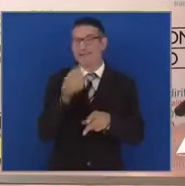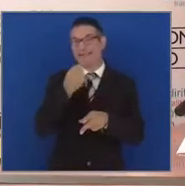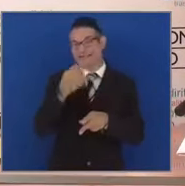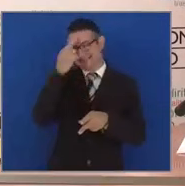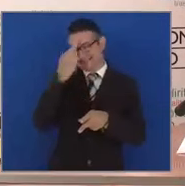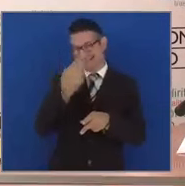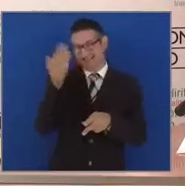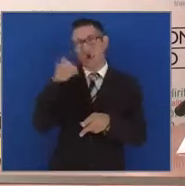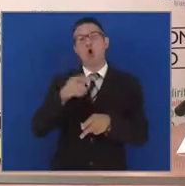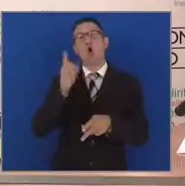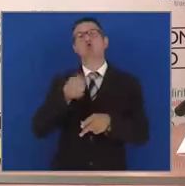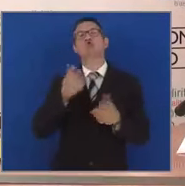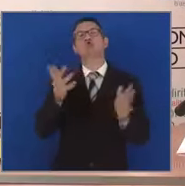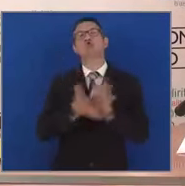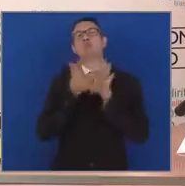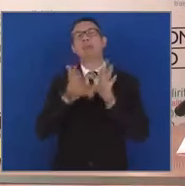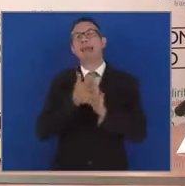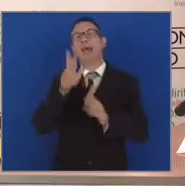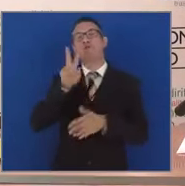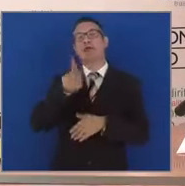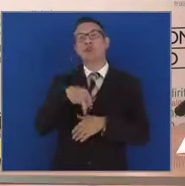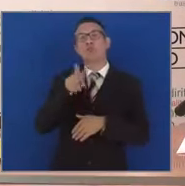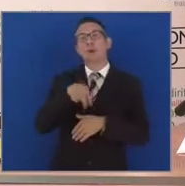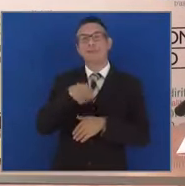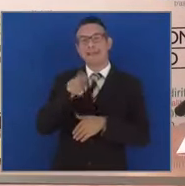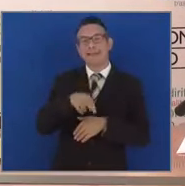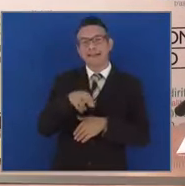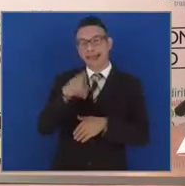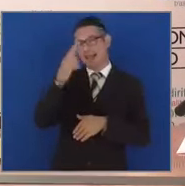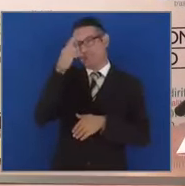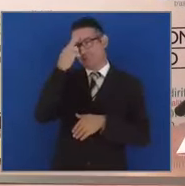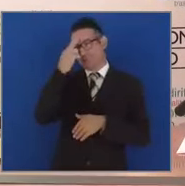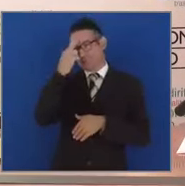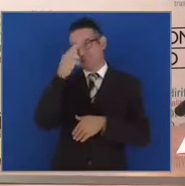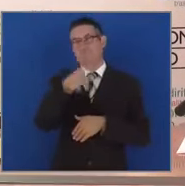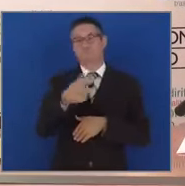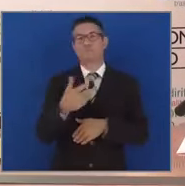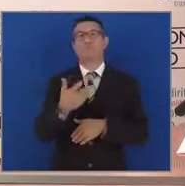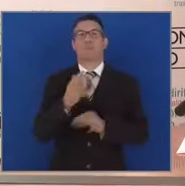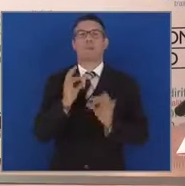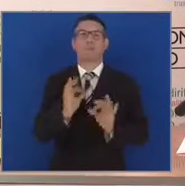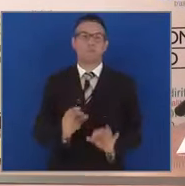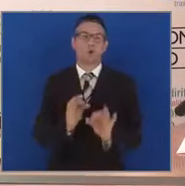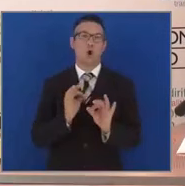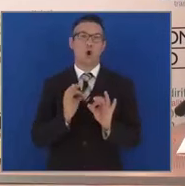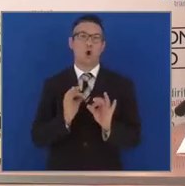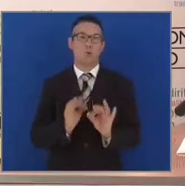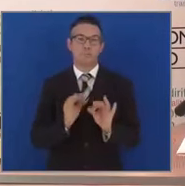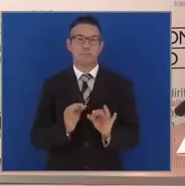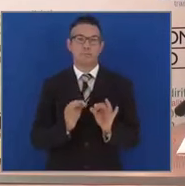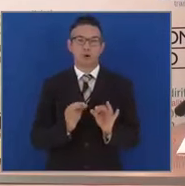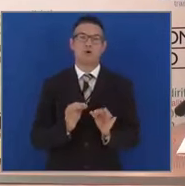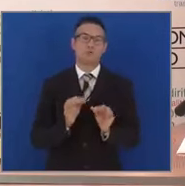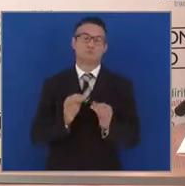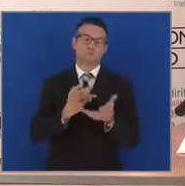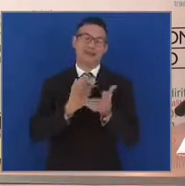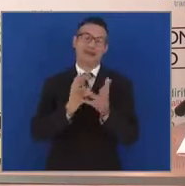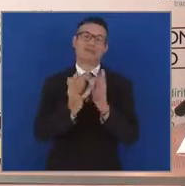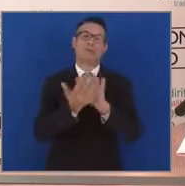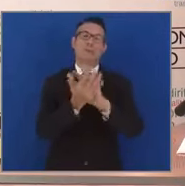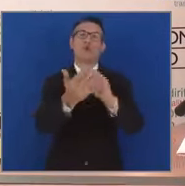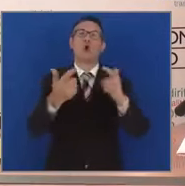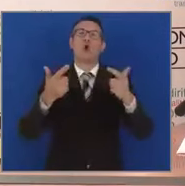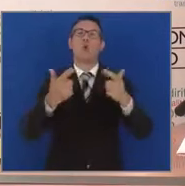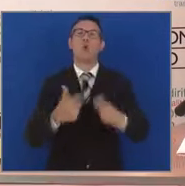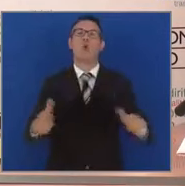del 2000 sa quanto è il cuore di una possibile trasformazione urbana della capitale